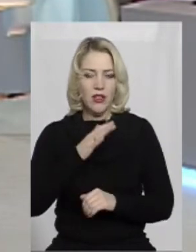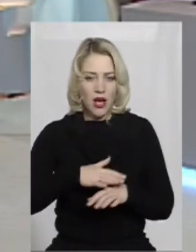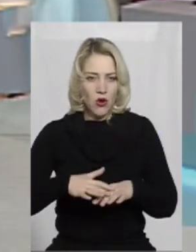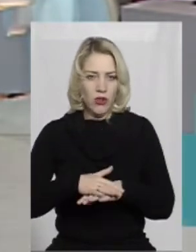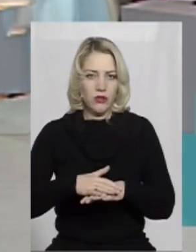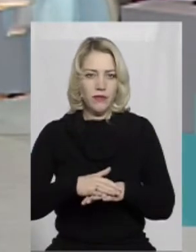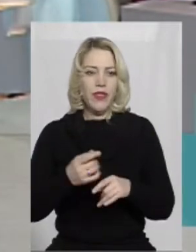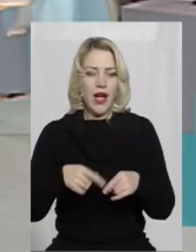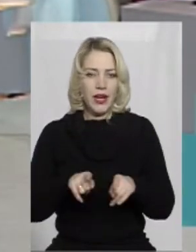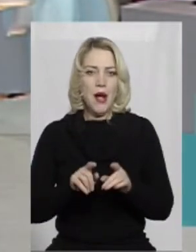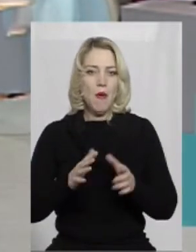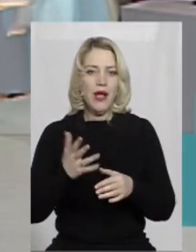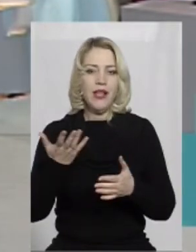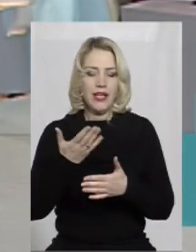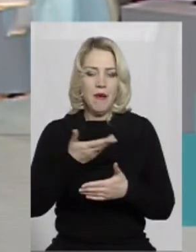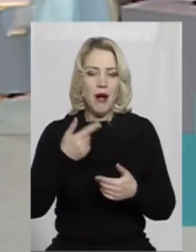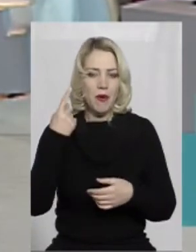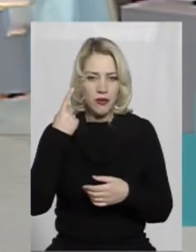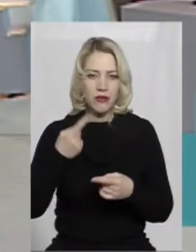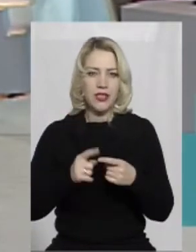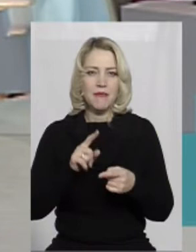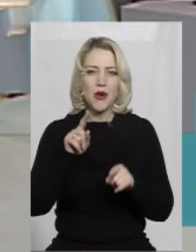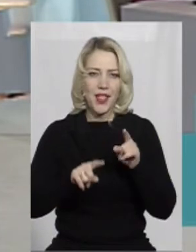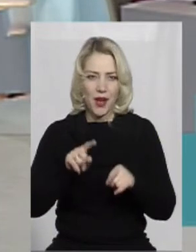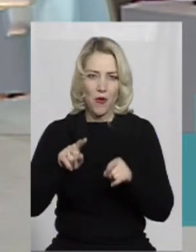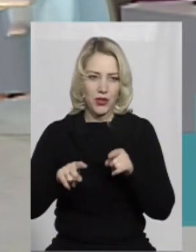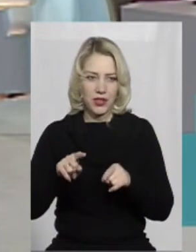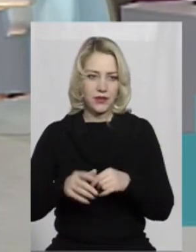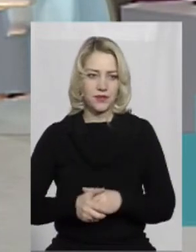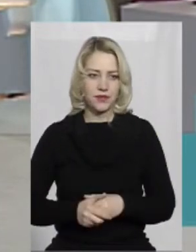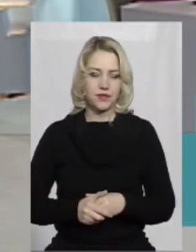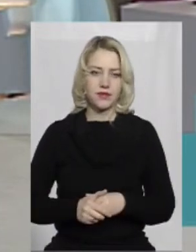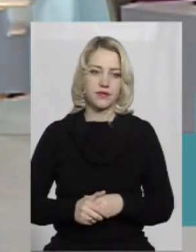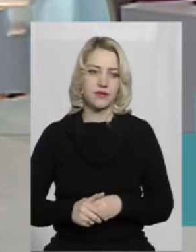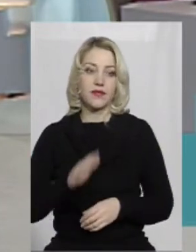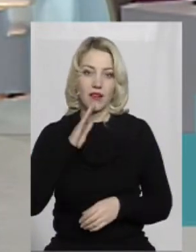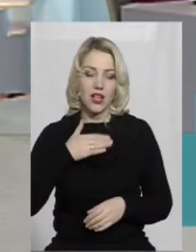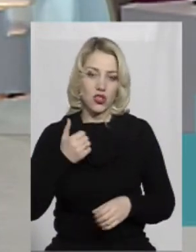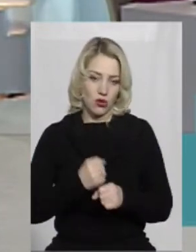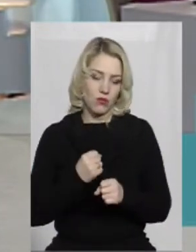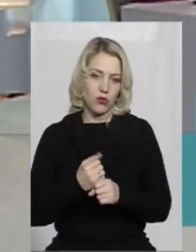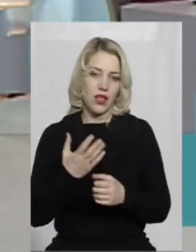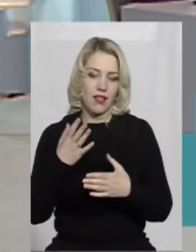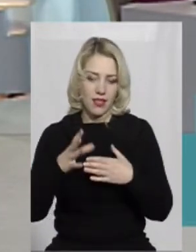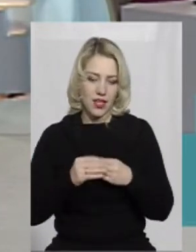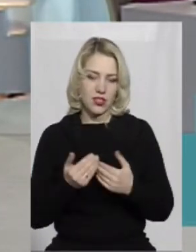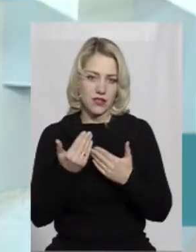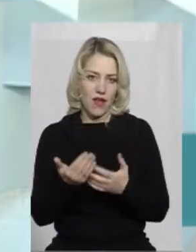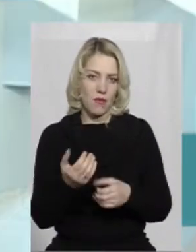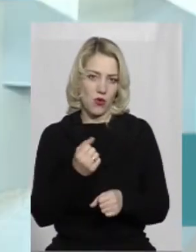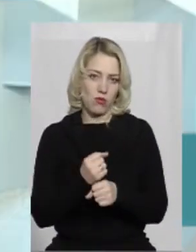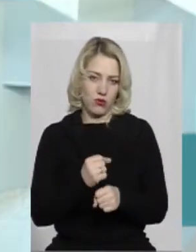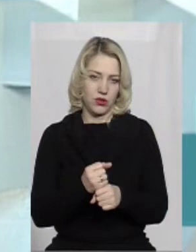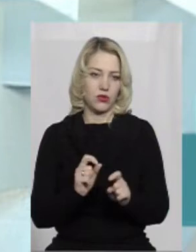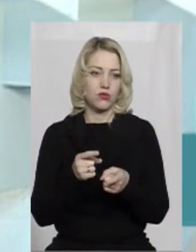Ось такий момент, як ми почули, подекуди присутній. Наша робота. Наша з вами робота. Тому що,